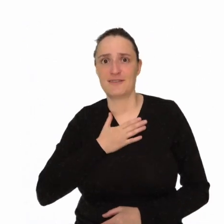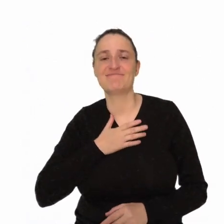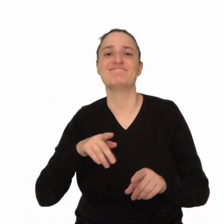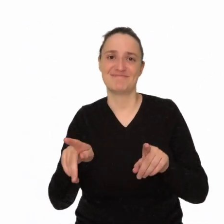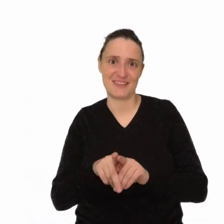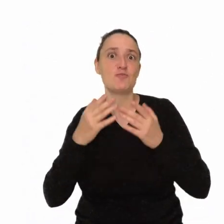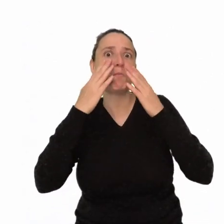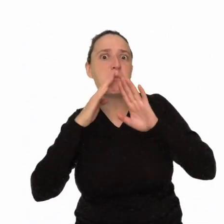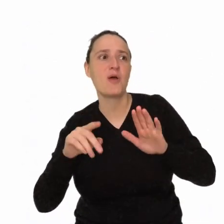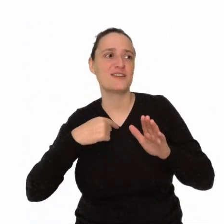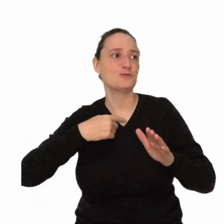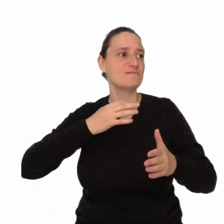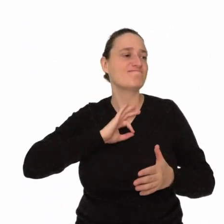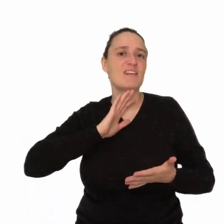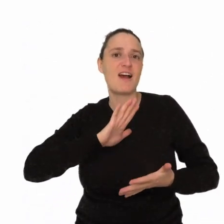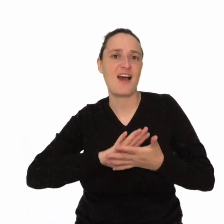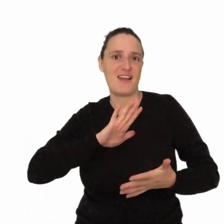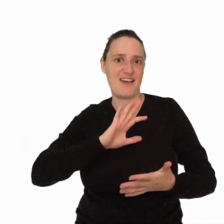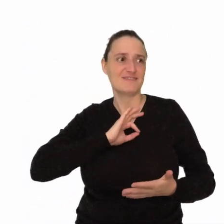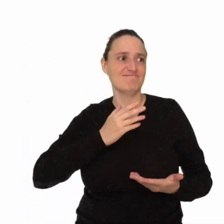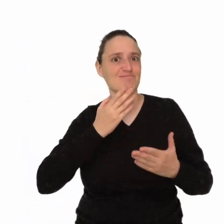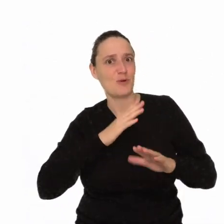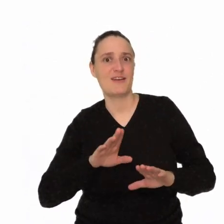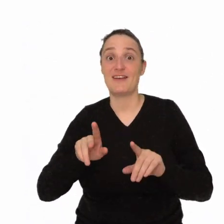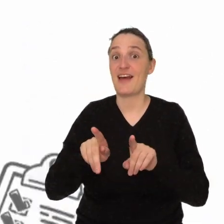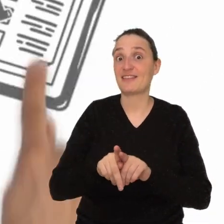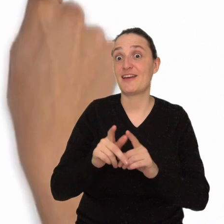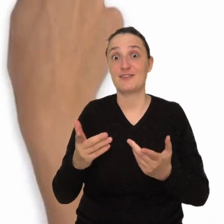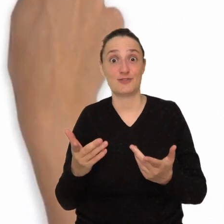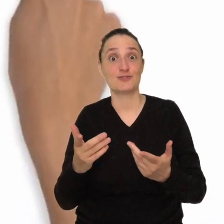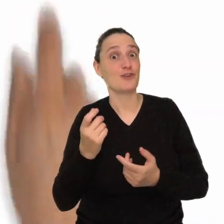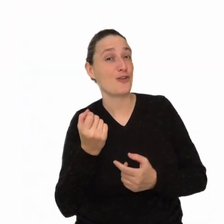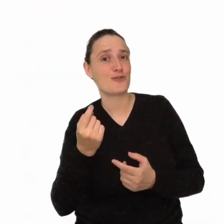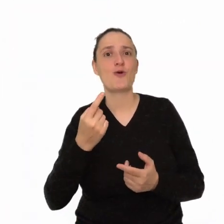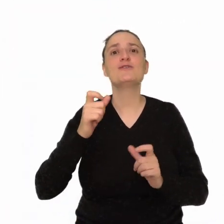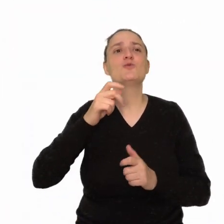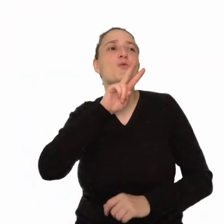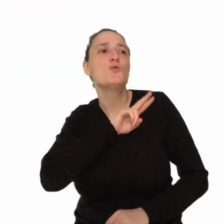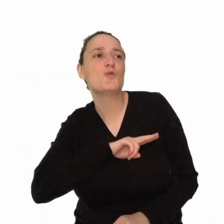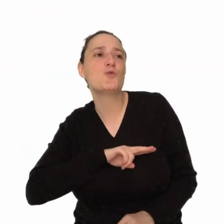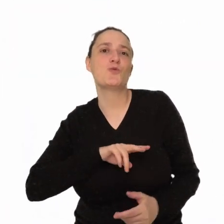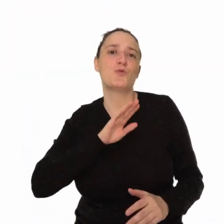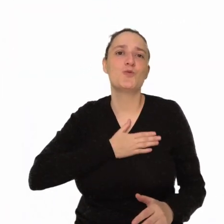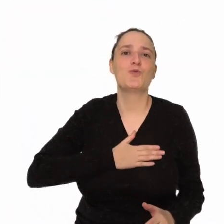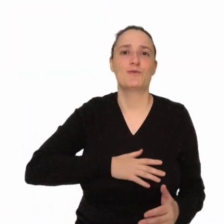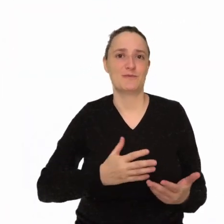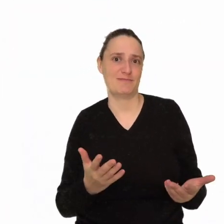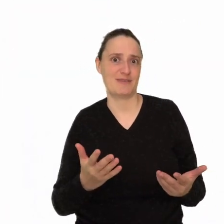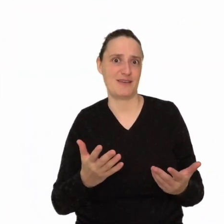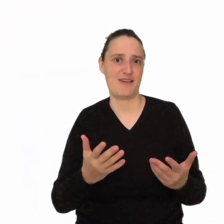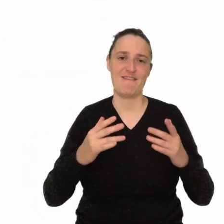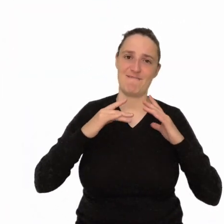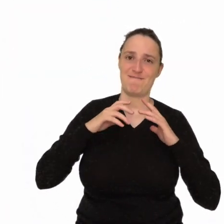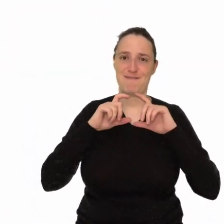jakie mamy cechy charakteru, ale również zdradzają poniekąd nasze preferencje. Sposób spędzania wolnego